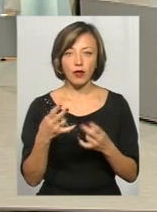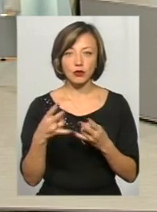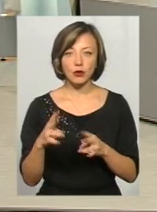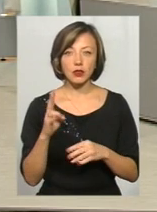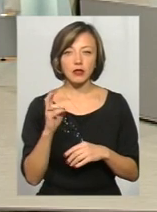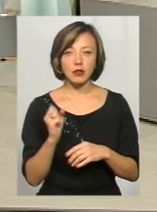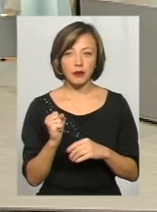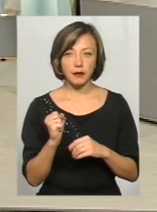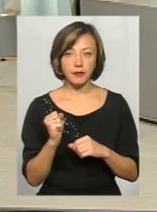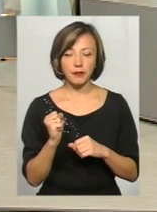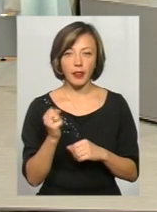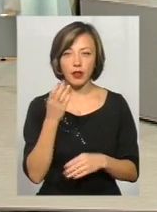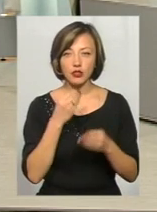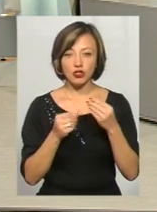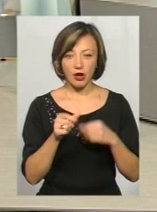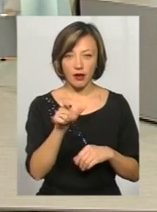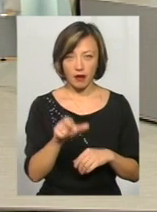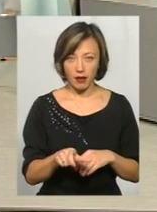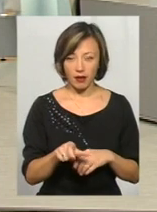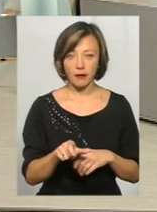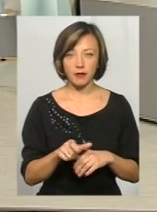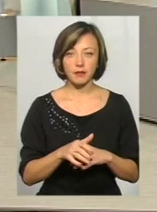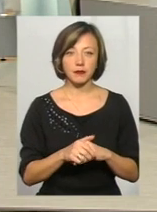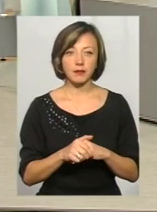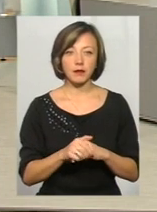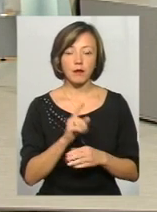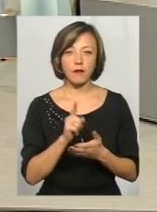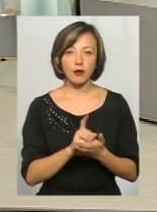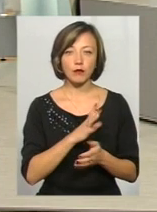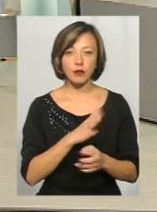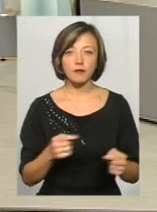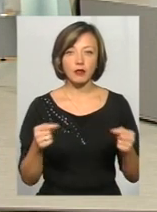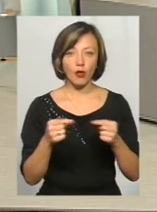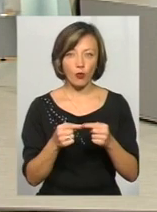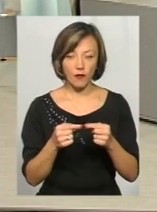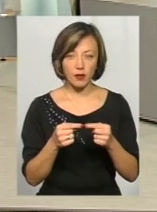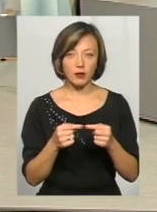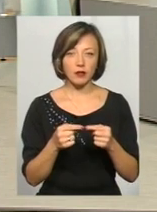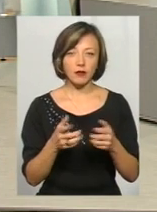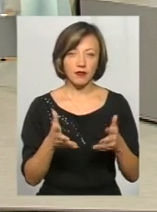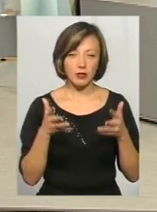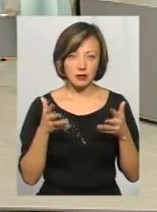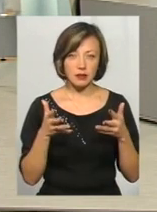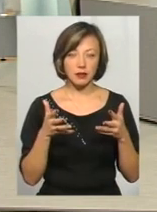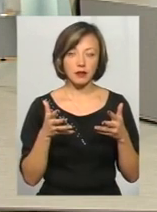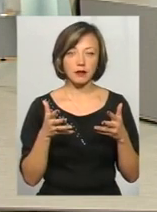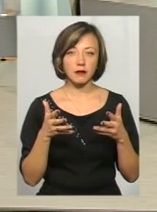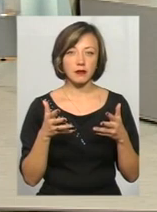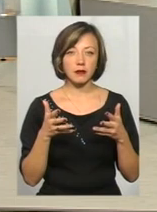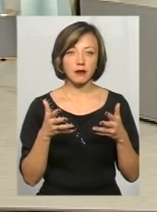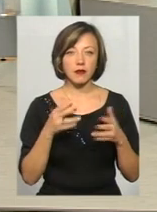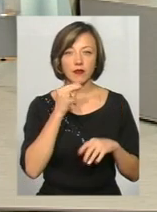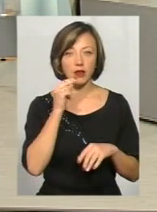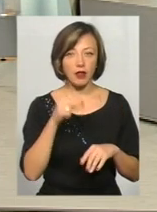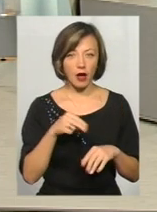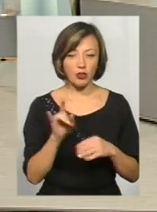шахрая, шахрая, який повинен бути встановлений, його